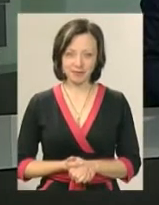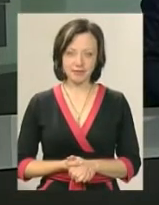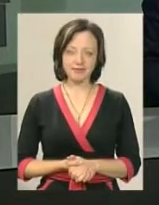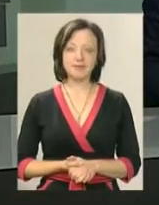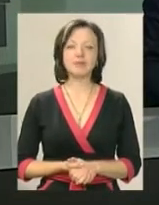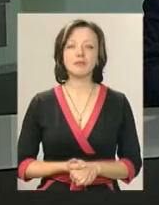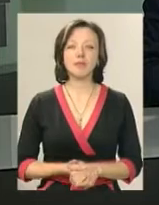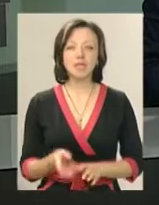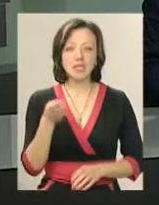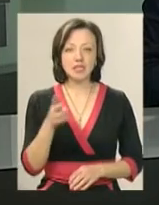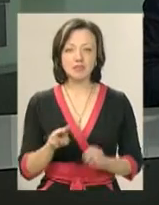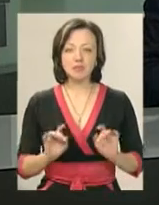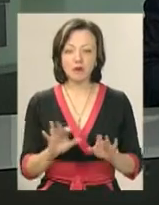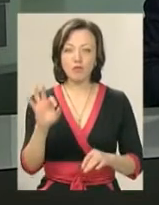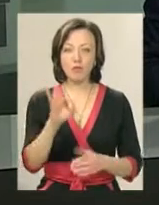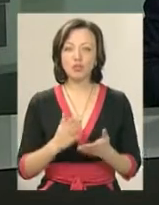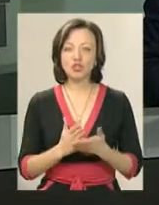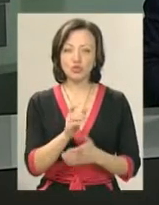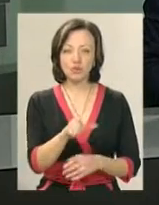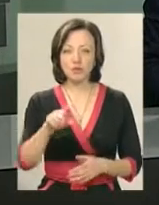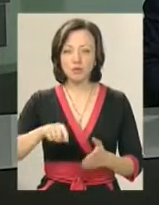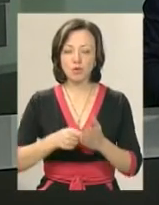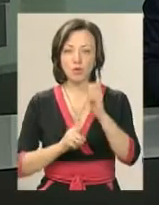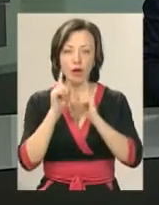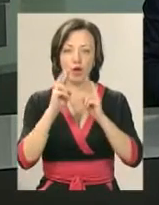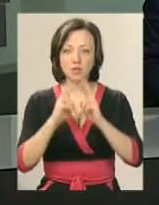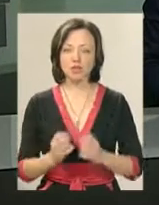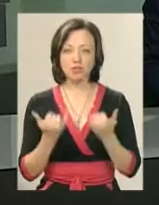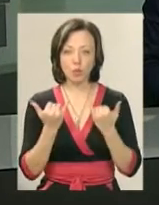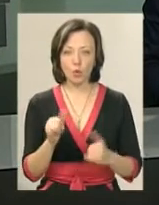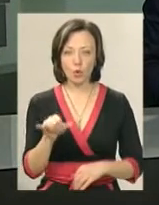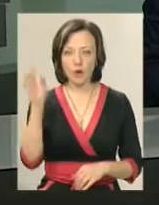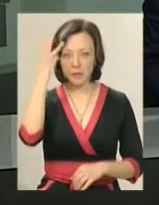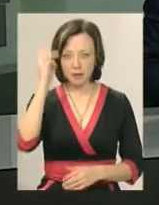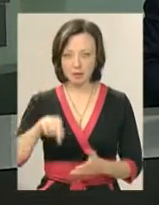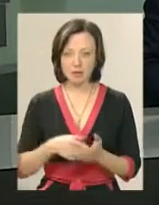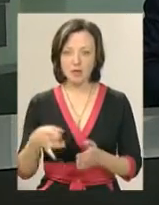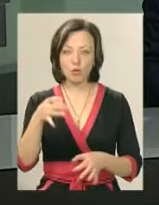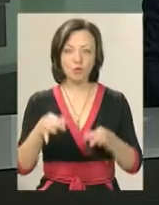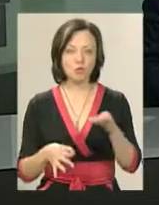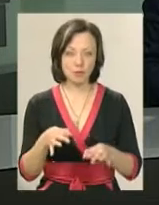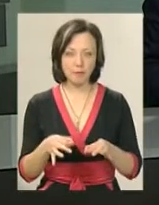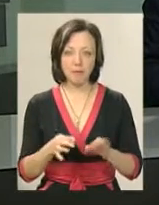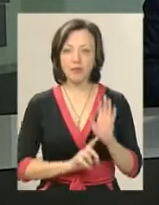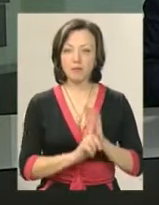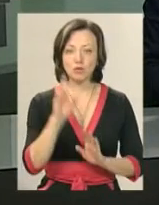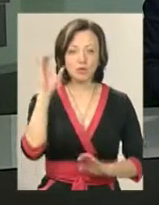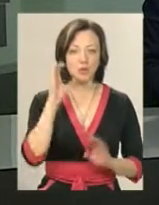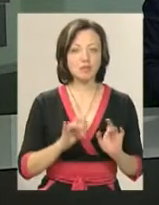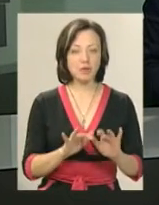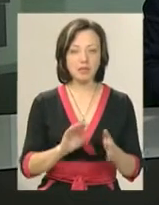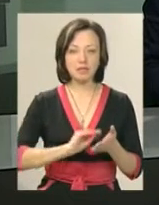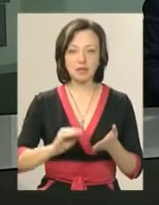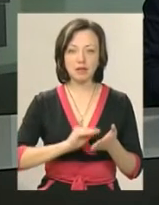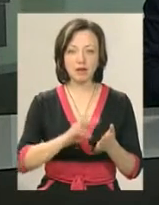Дві справи стосовно чиновників Хмельницької міської ради розглядатимуть сьогодні у Хмельницькому міськрайонному суді. Спершу слухатимуть справу